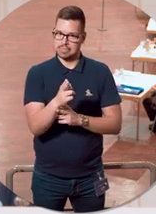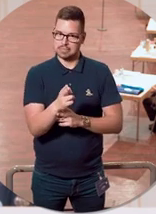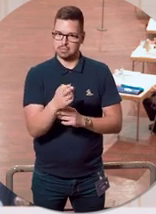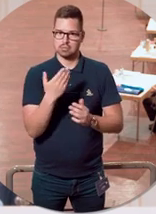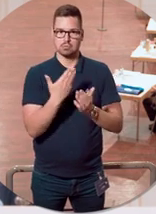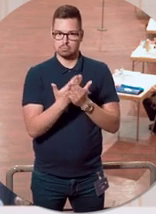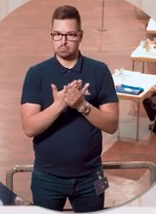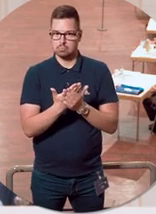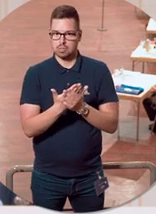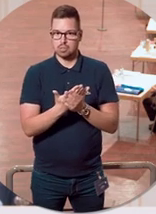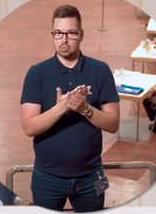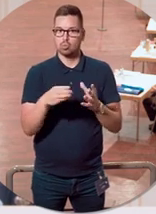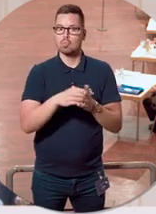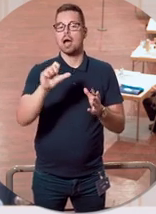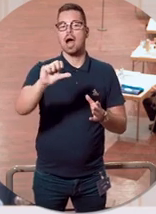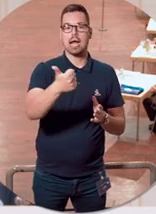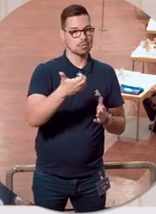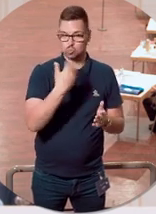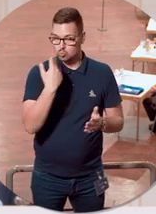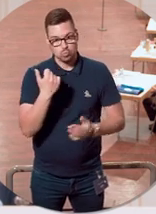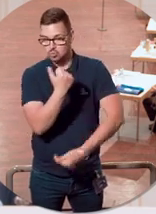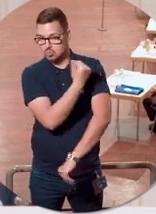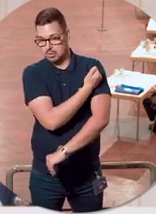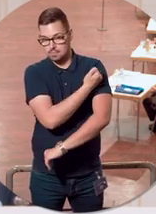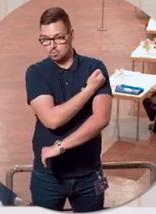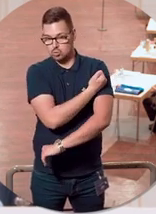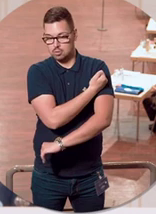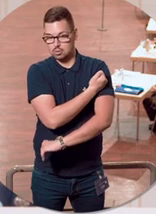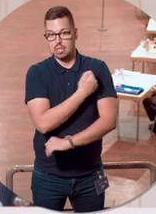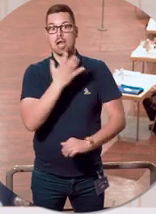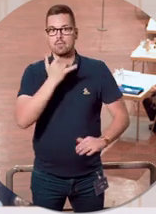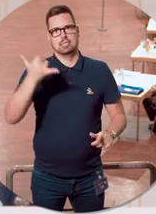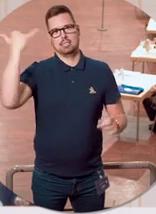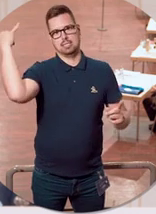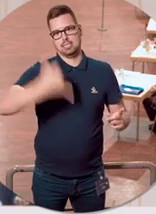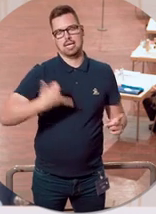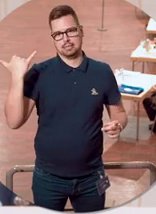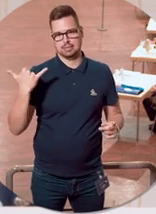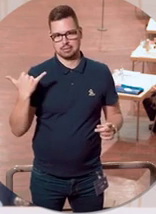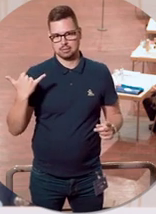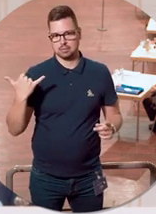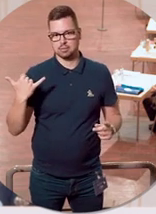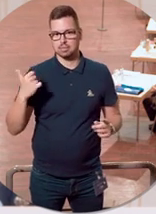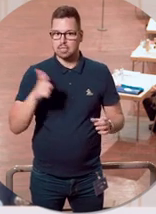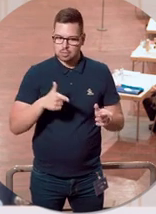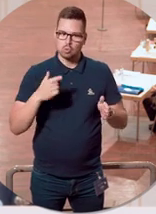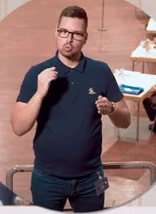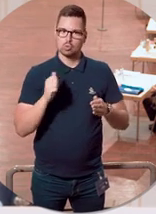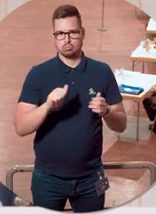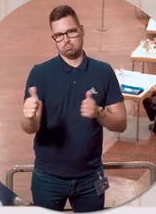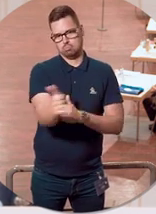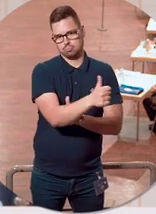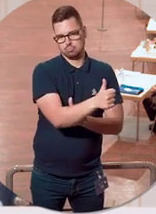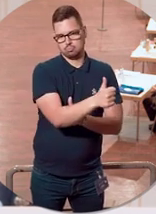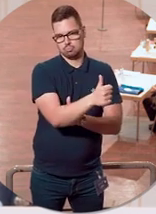jemand mit Impfprävisierung 1, der bislang noch nicht geimpft werden konnte, zum Beispiel sagt, er möchte jetzt geimpft werden, wird er bei der Zuteilung, wenn die